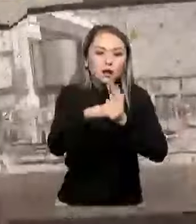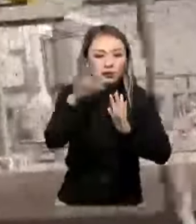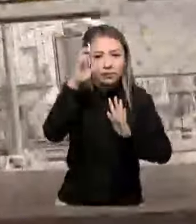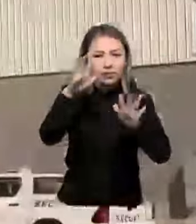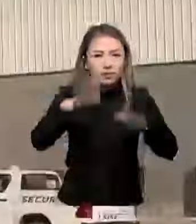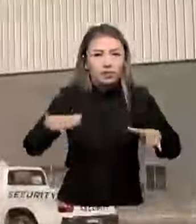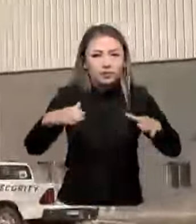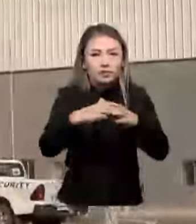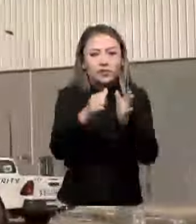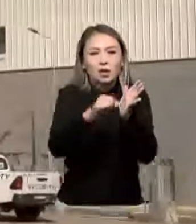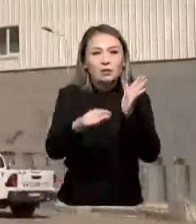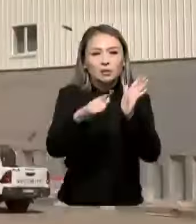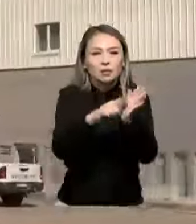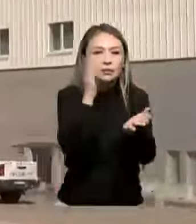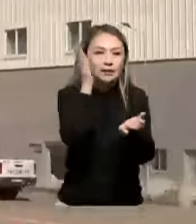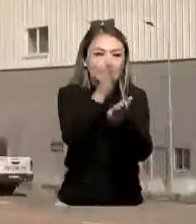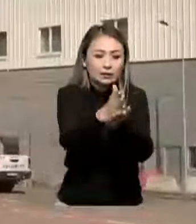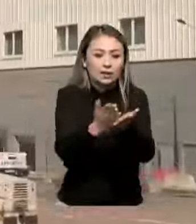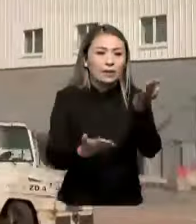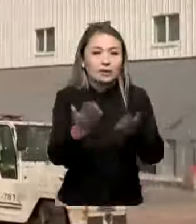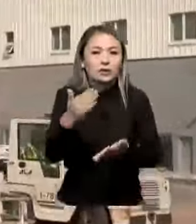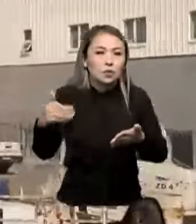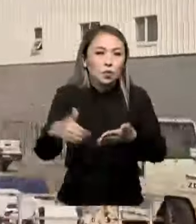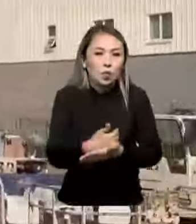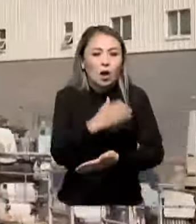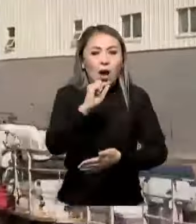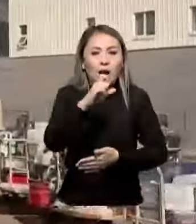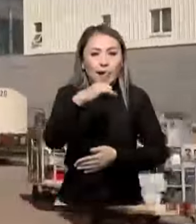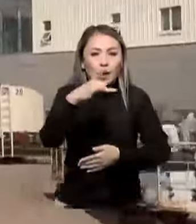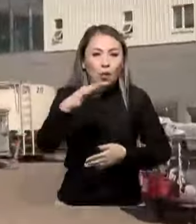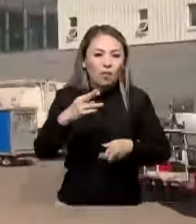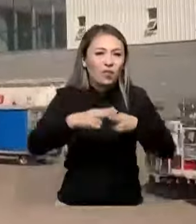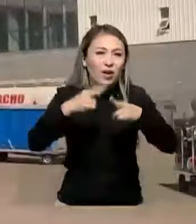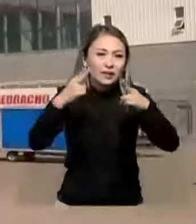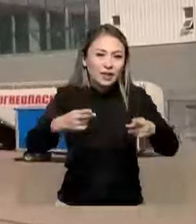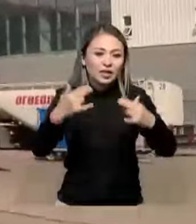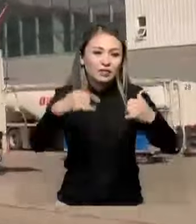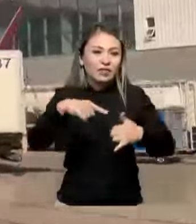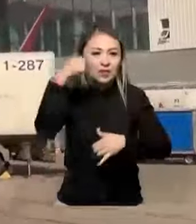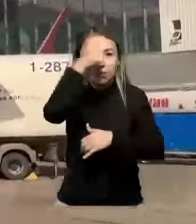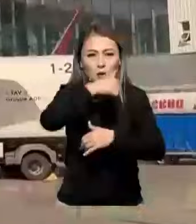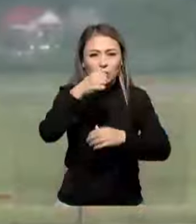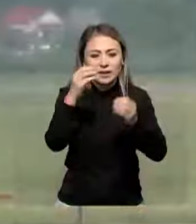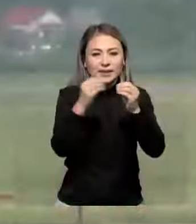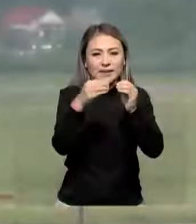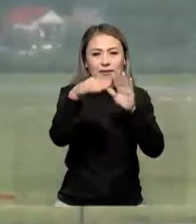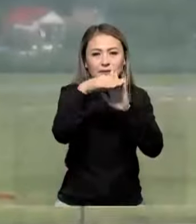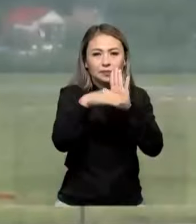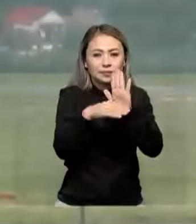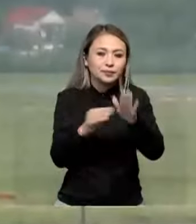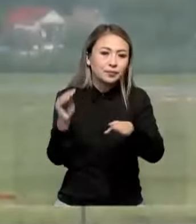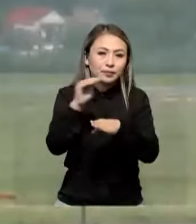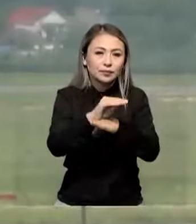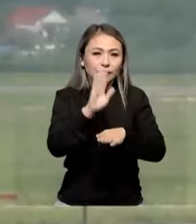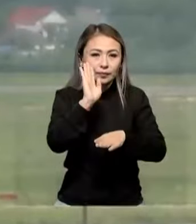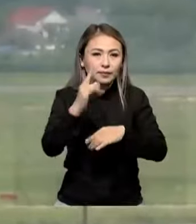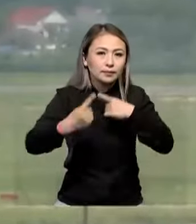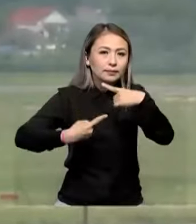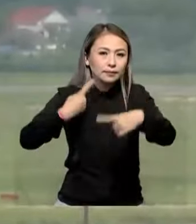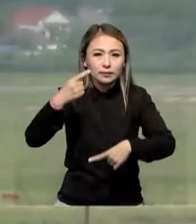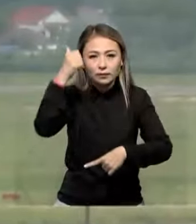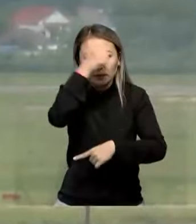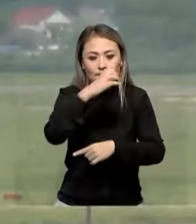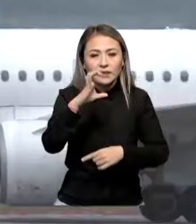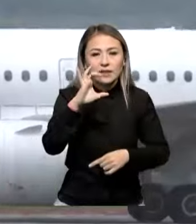67 бағытқа жолаушылар тасымалдан келсе, жаңа айравақзалдың арқасында бұйылдың өзінде тағы 10 бағыт қосылады деп күтілуде. Ал келесі жылы